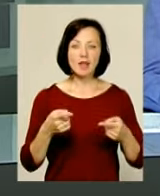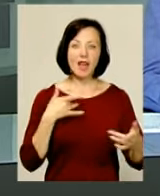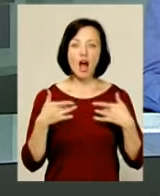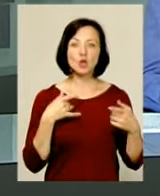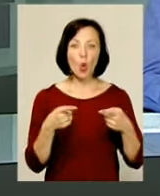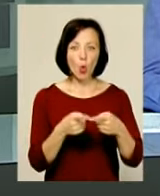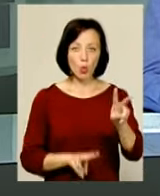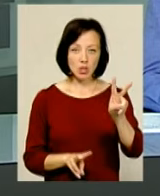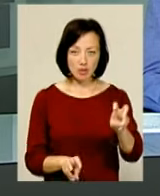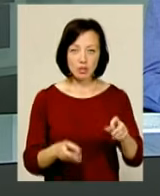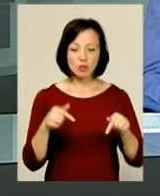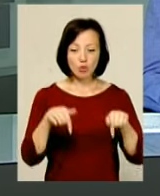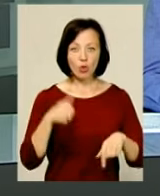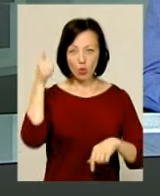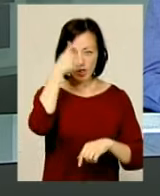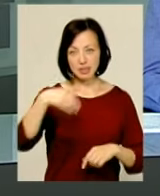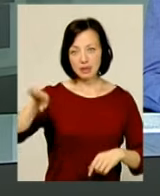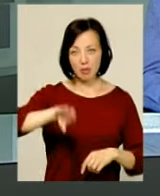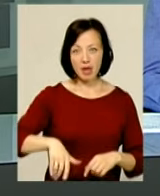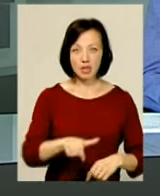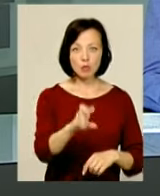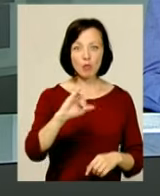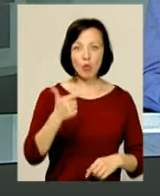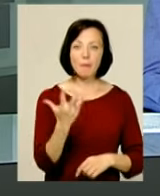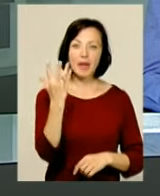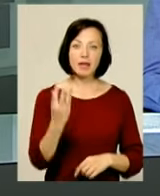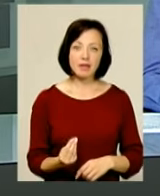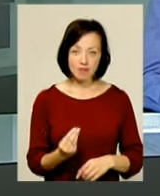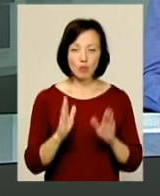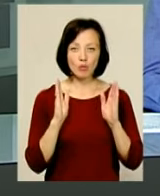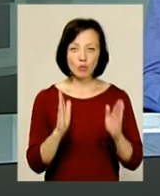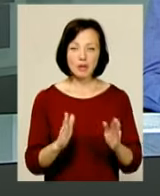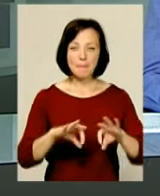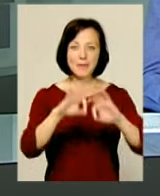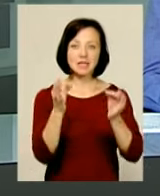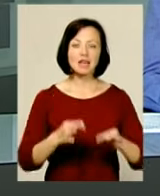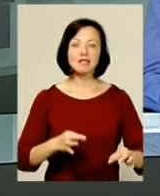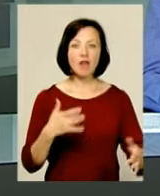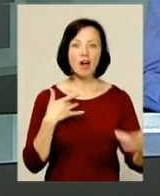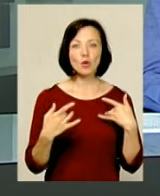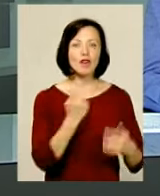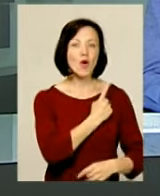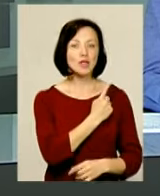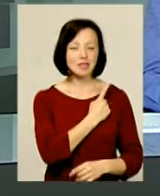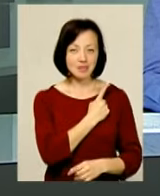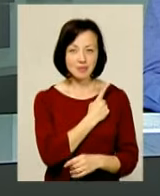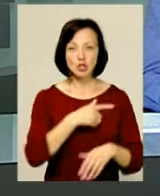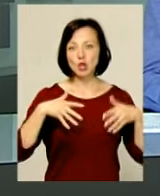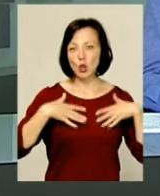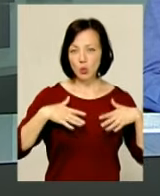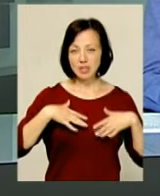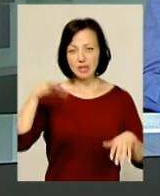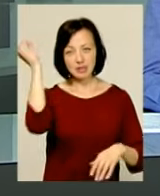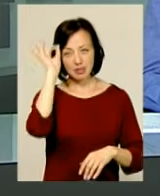Цьогоріч на березі Південного Бугу протягом п'яти днів відлунюватиме мистецтво акторів-одинаків із Грузії,